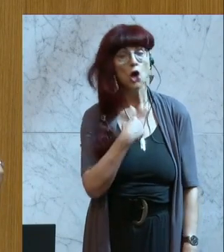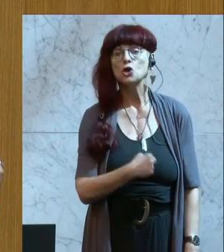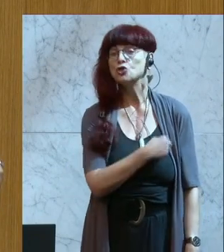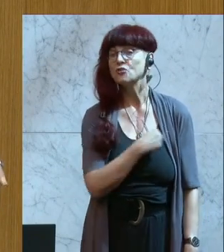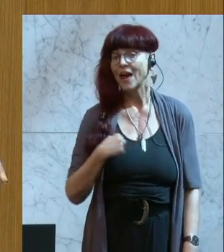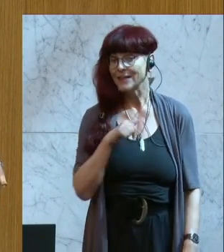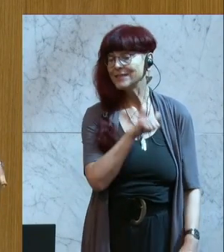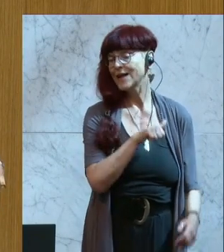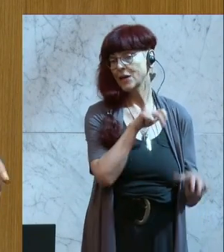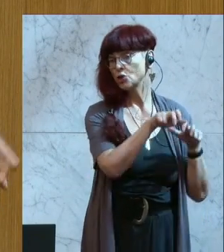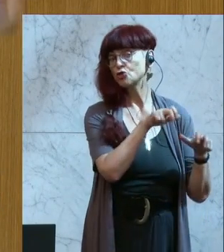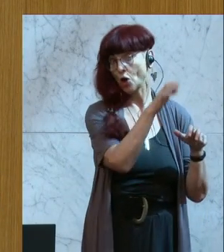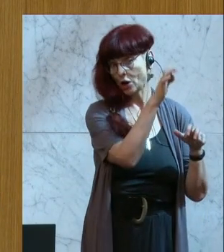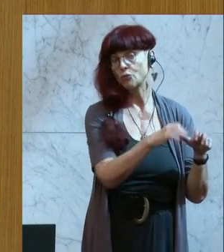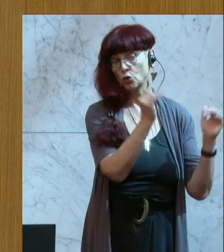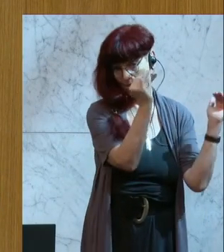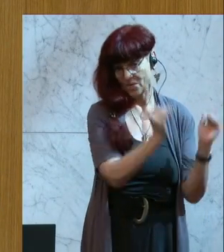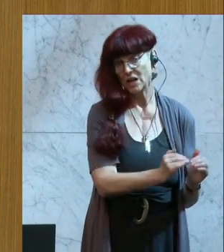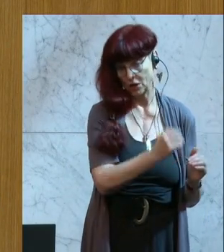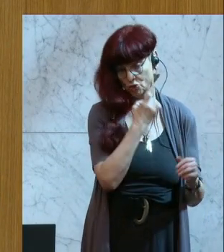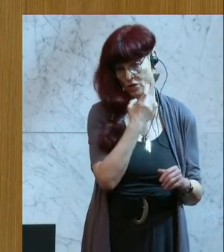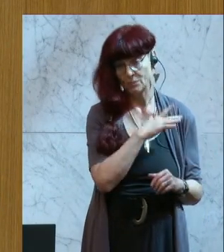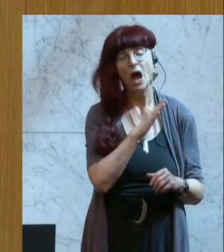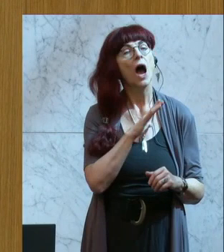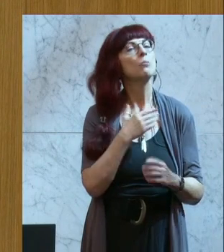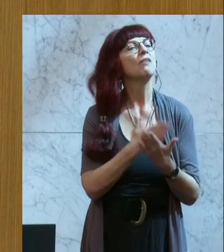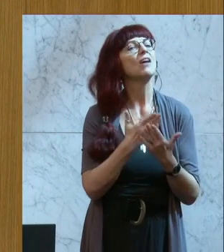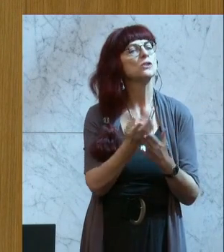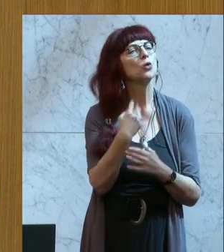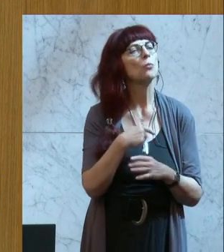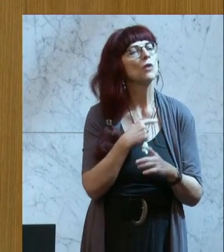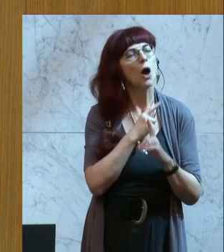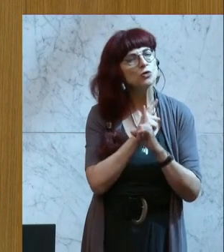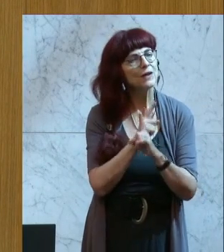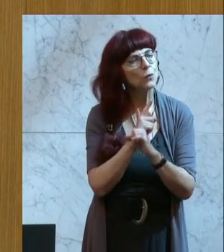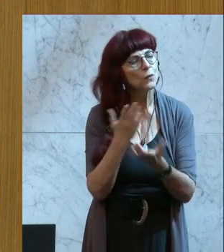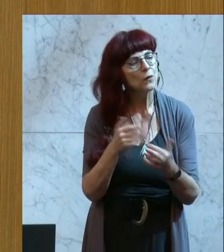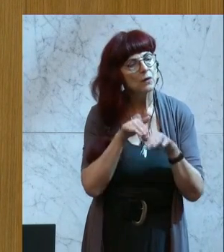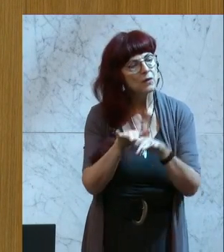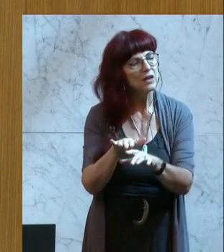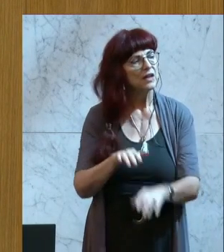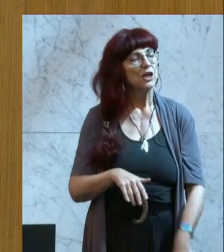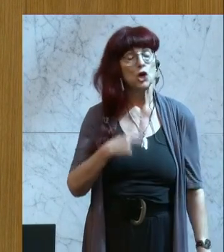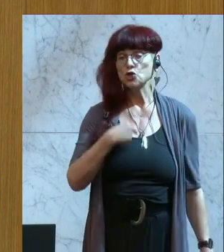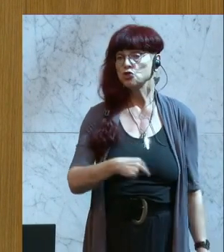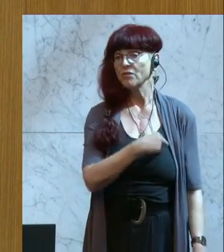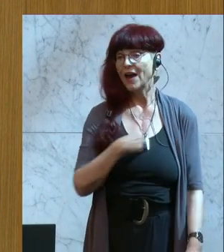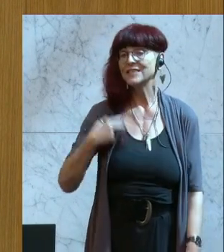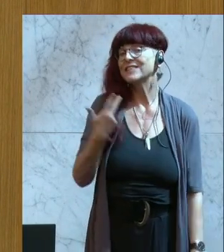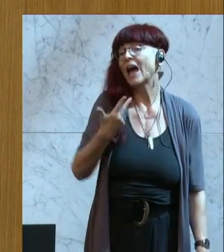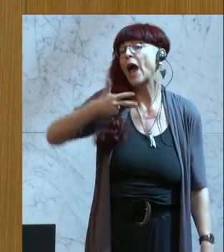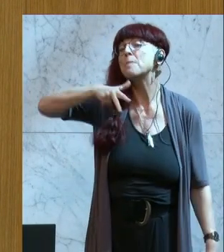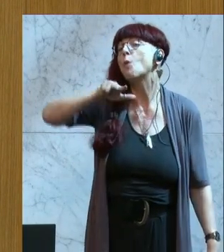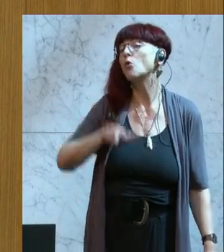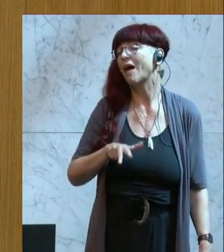Abgabenquote, das mag sein. Aber wissen Sie, was die Folge ist? Beispielsweise in der Schweiz haben Sie drei Monate Karenzzeit